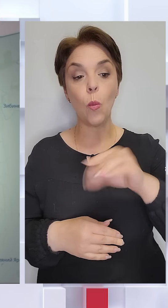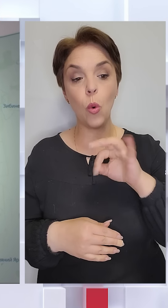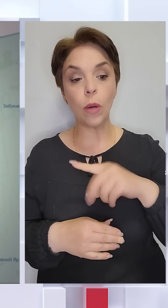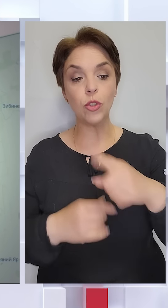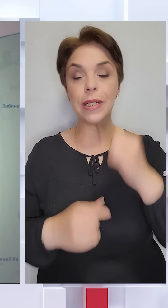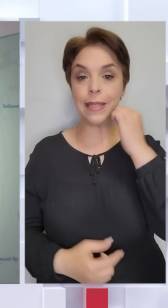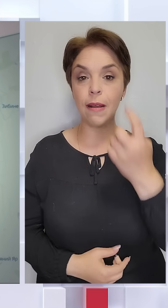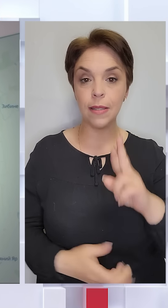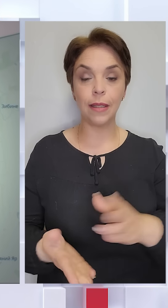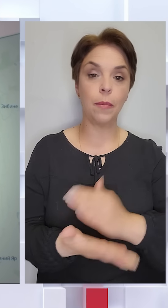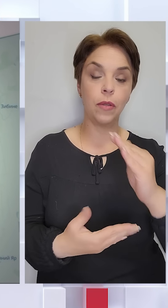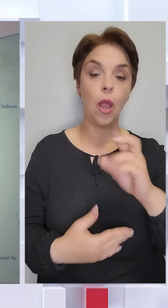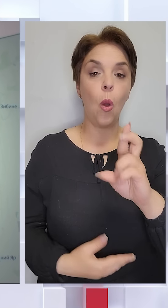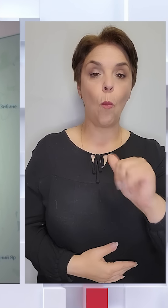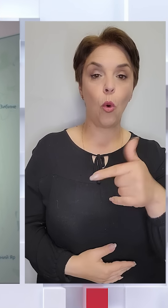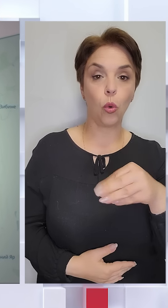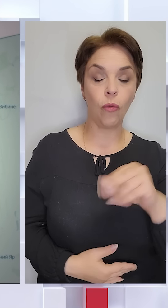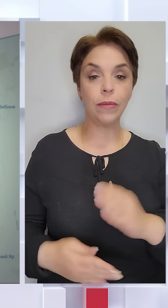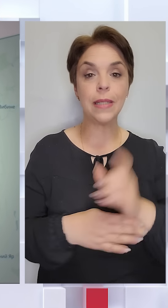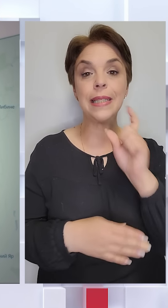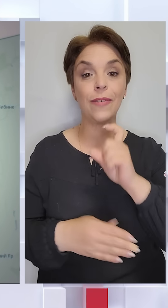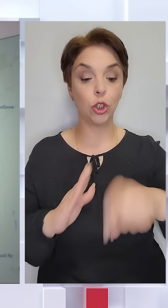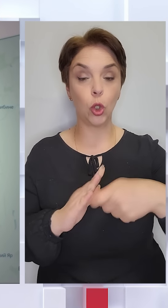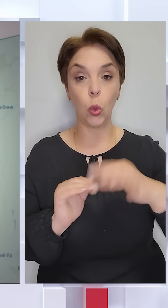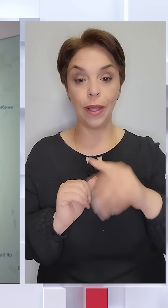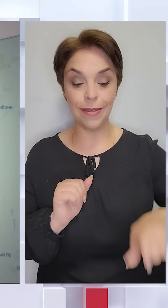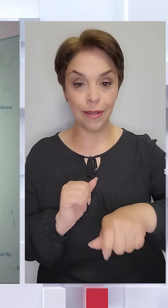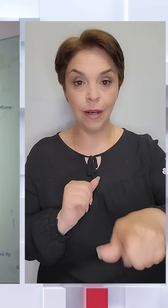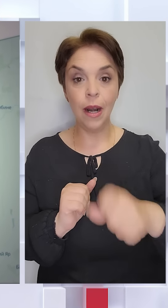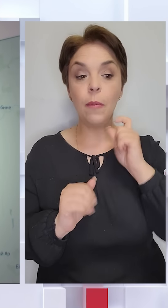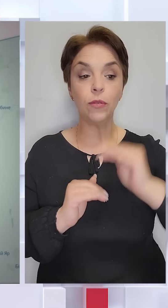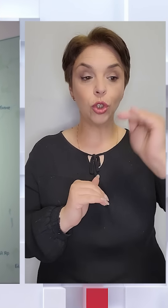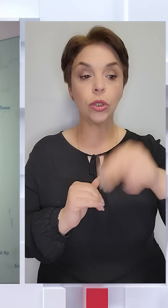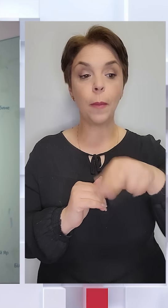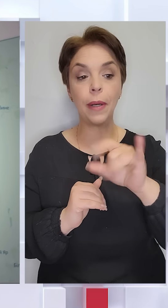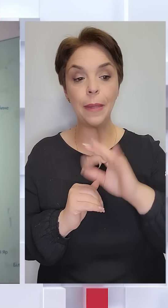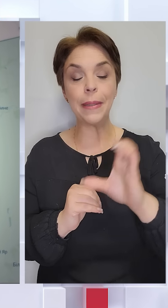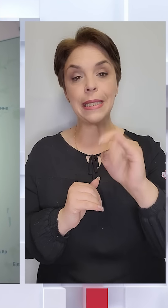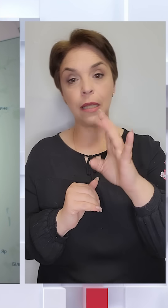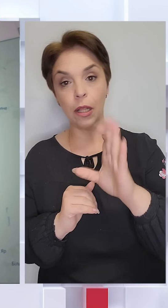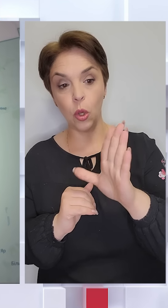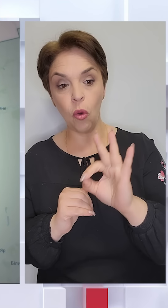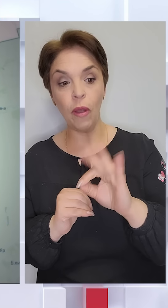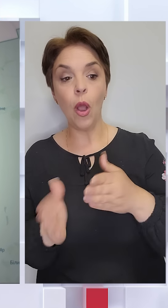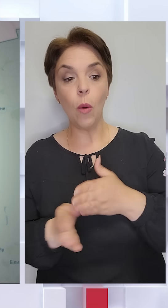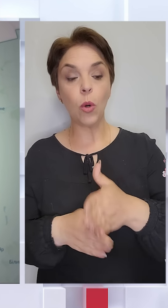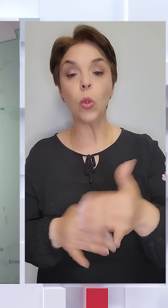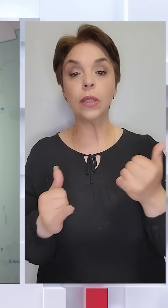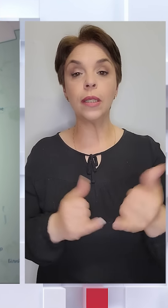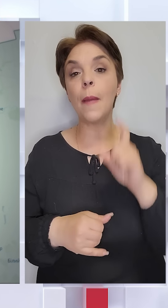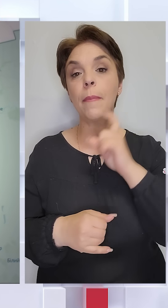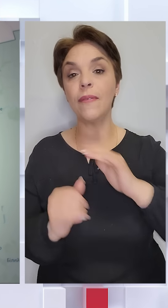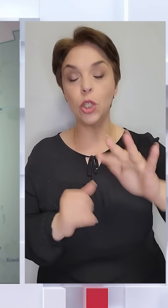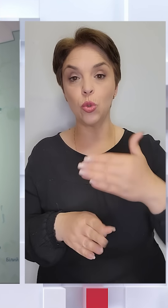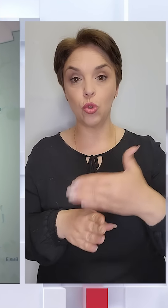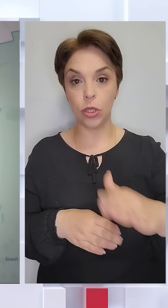Старицю, далі південніше Бугруватки, перетинає Сіверський Донець. Тягнеться північніше Приліпки, Синельникового проходить нині північною